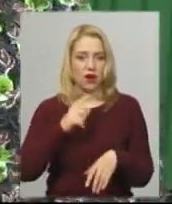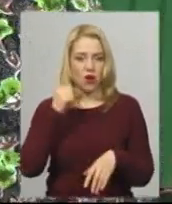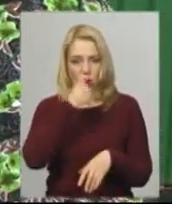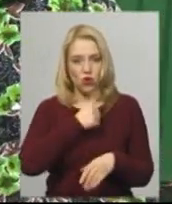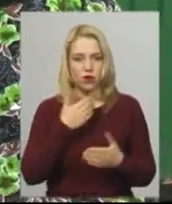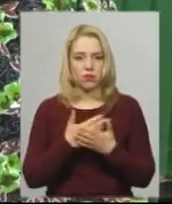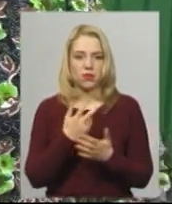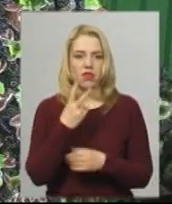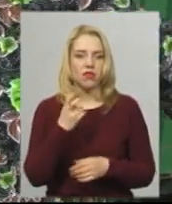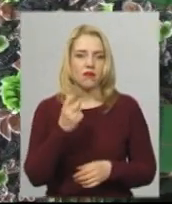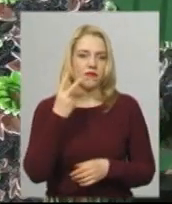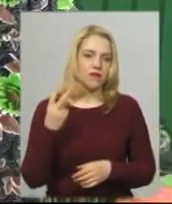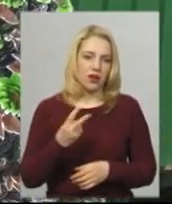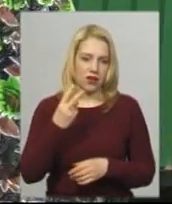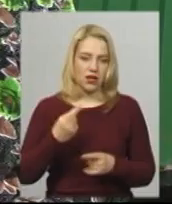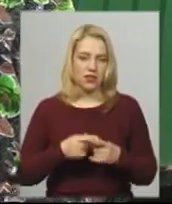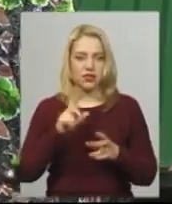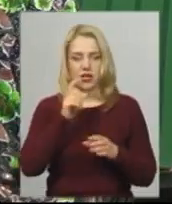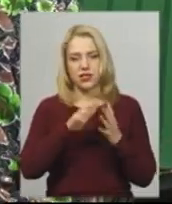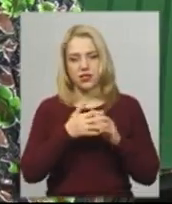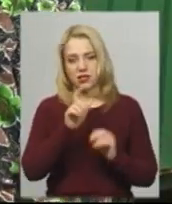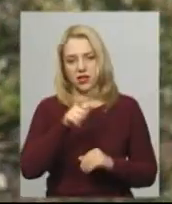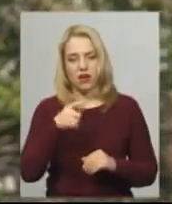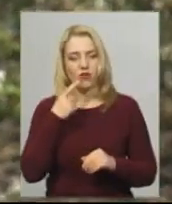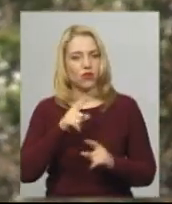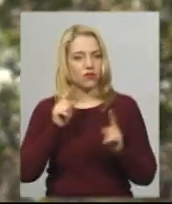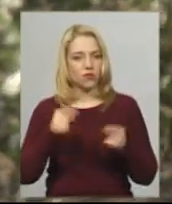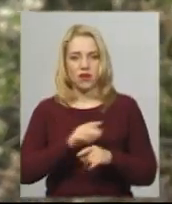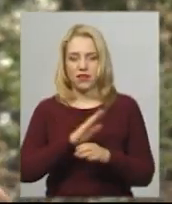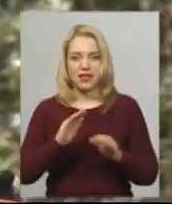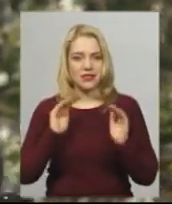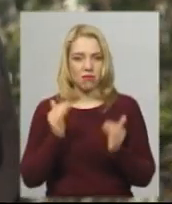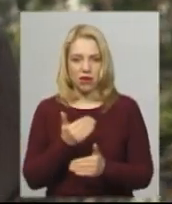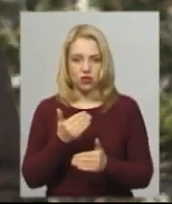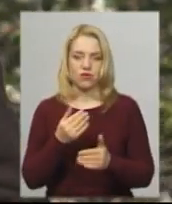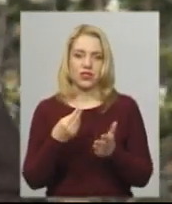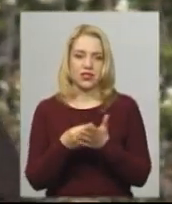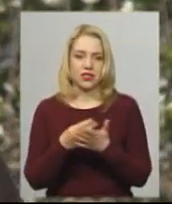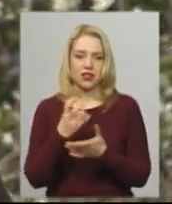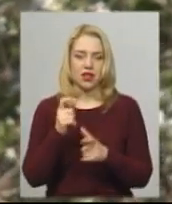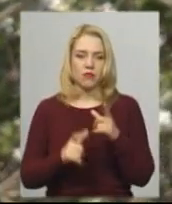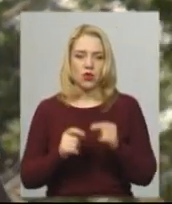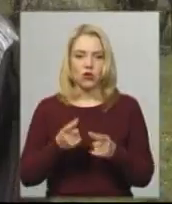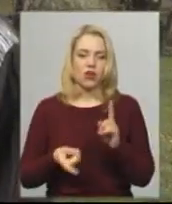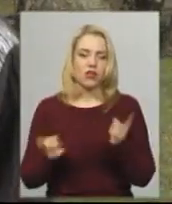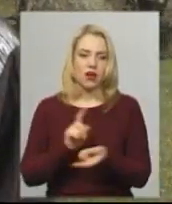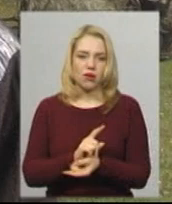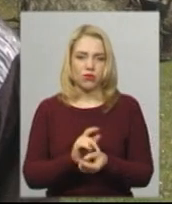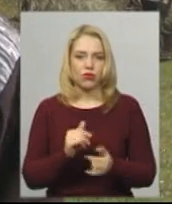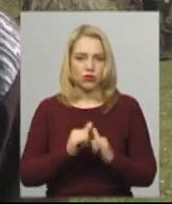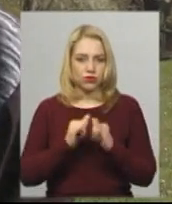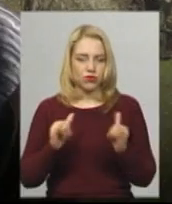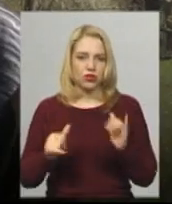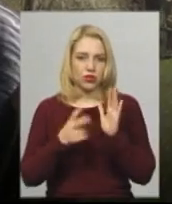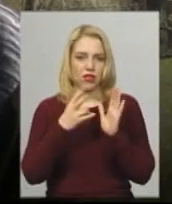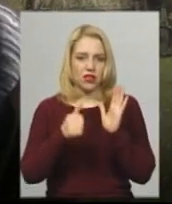рази. Селяни вимагають не зменшувати ціну на молоко, а підвищити, бодай, до 6 гривень. Житий в села Олександр каже, мало хто вірить, що їх почують. Люди не